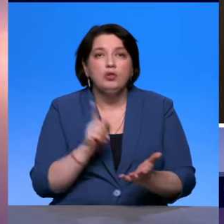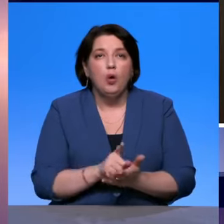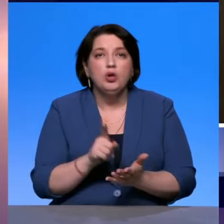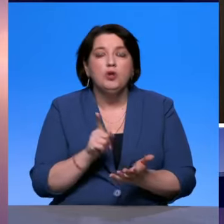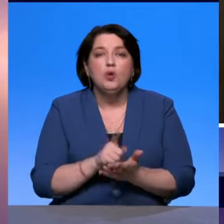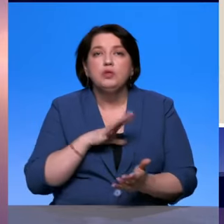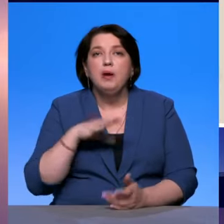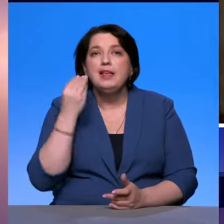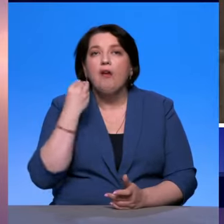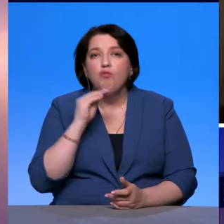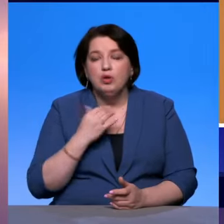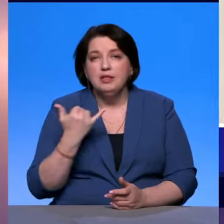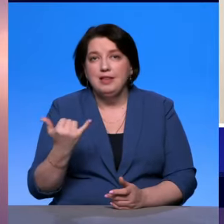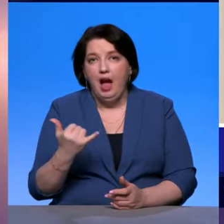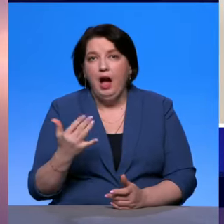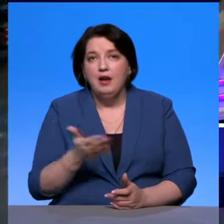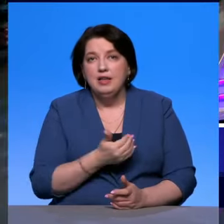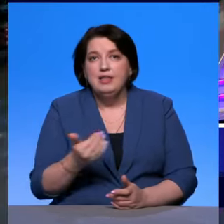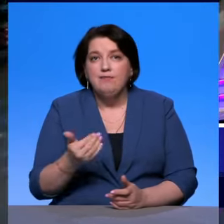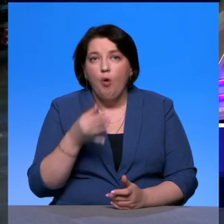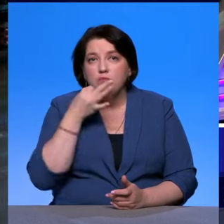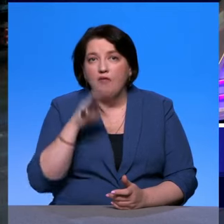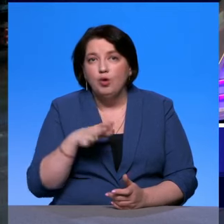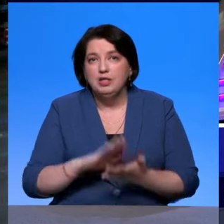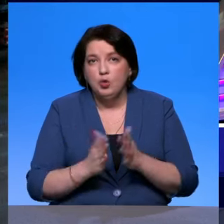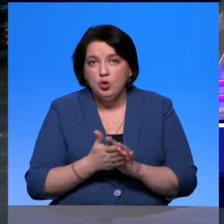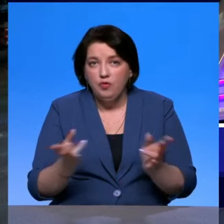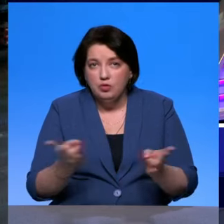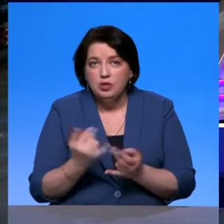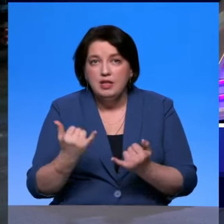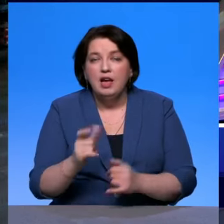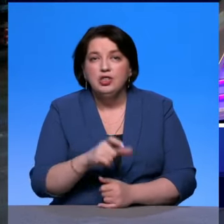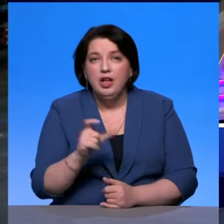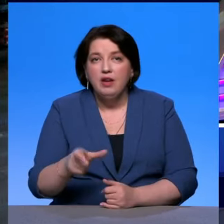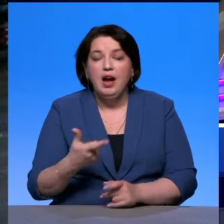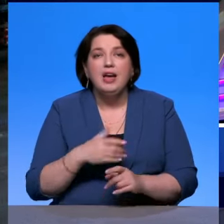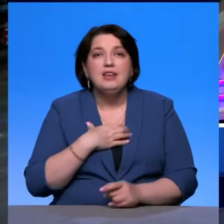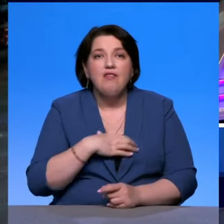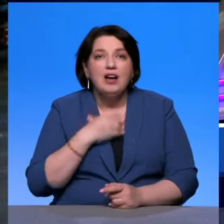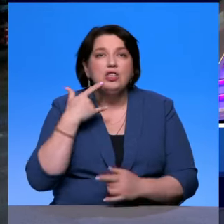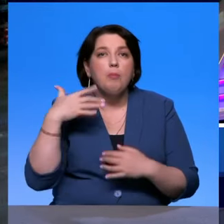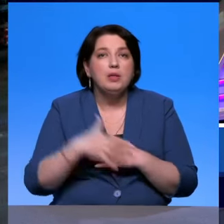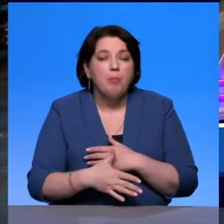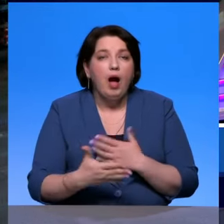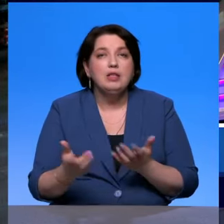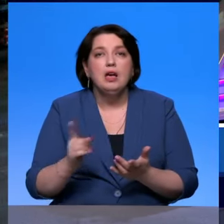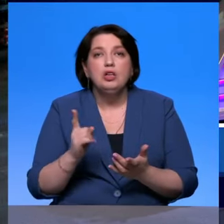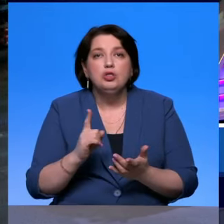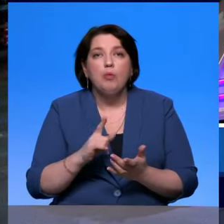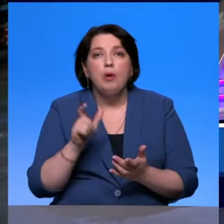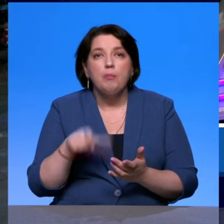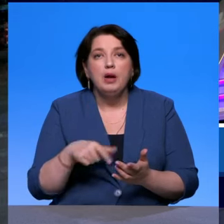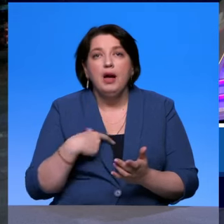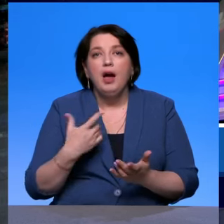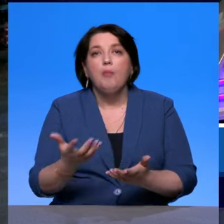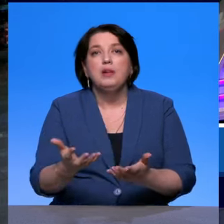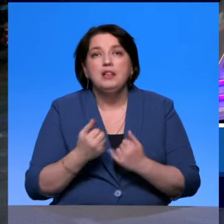для него, в первую очередь. И здесь очень важно понимать, что здесь от нас самих все зависит, каким образом мы принимаем и адаптируем у